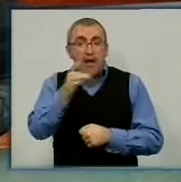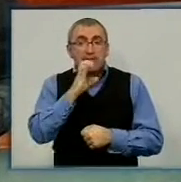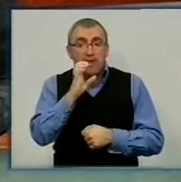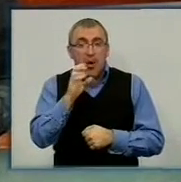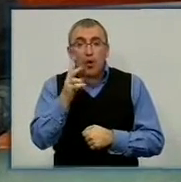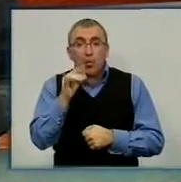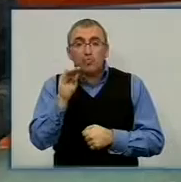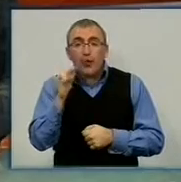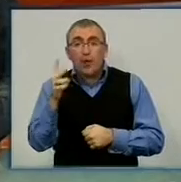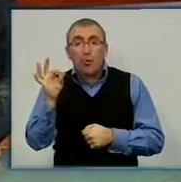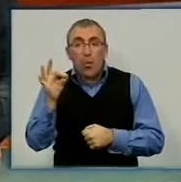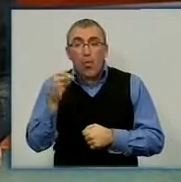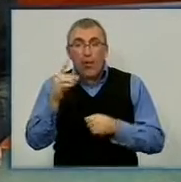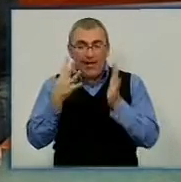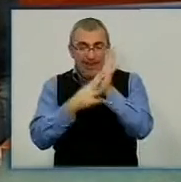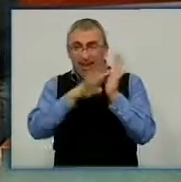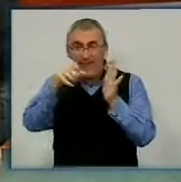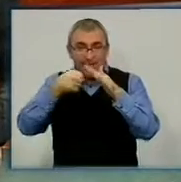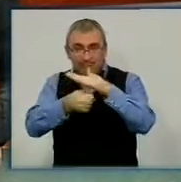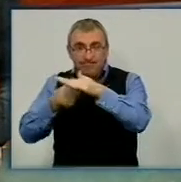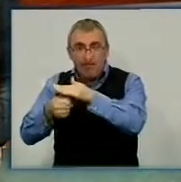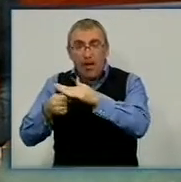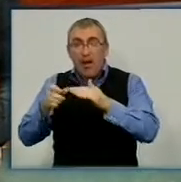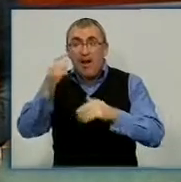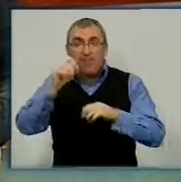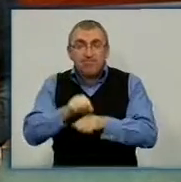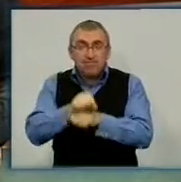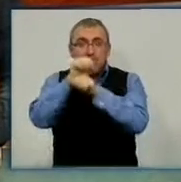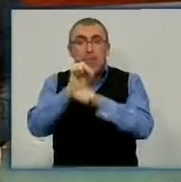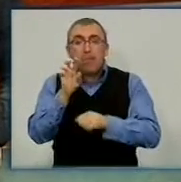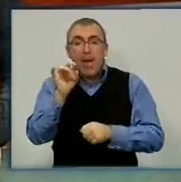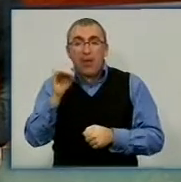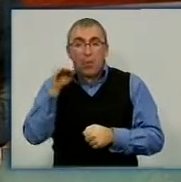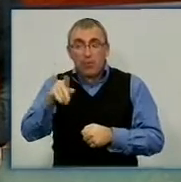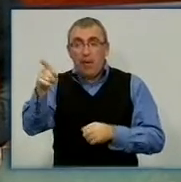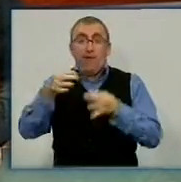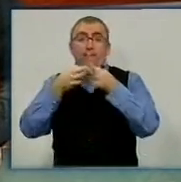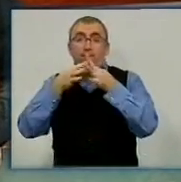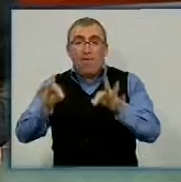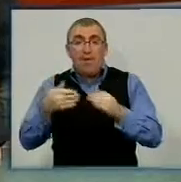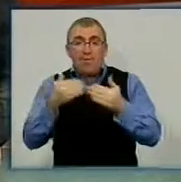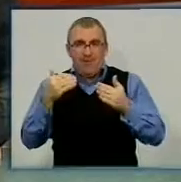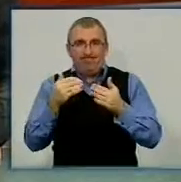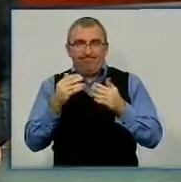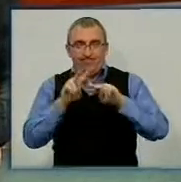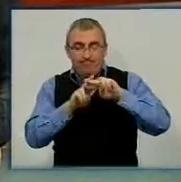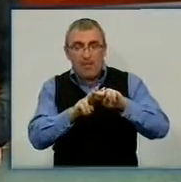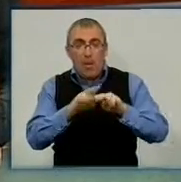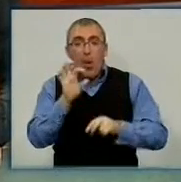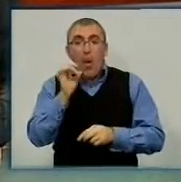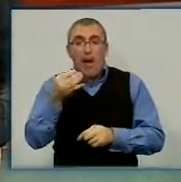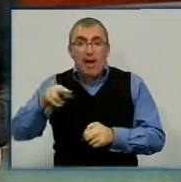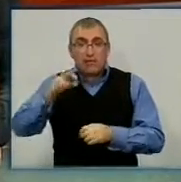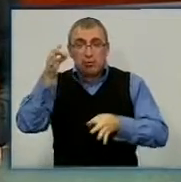Нужненко, один із дев'яти затриманих після сутичок мітингувальників із Беркутом. Нині його відпустили із-під варти. Апеляційний суд змінив міру